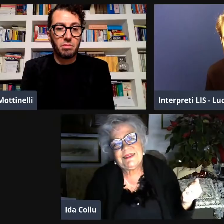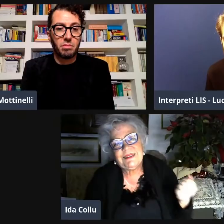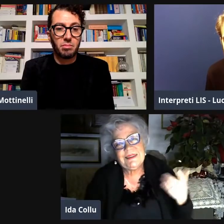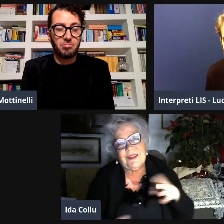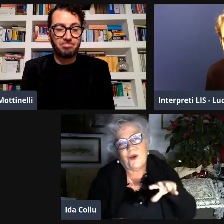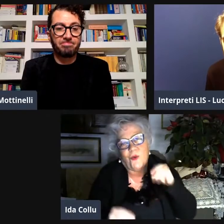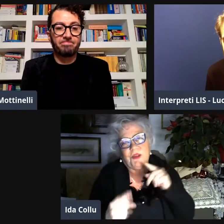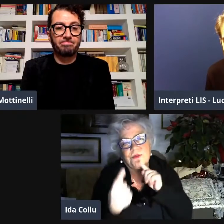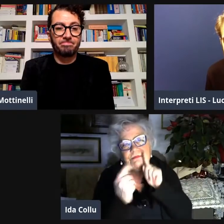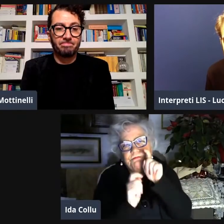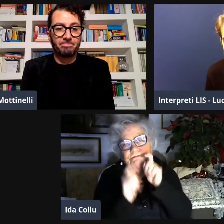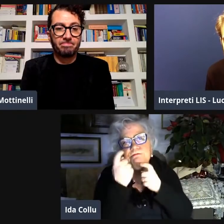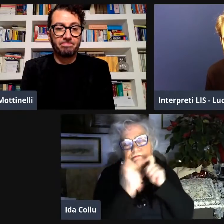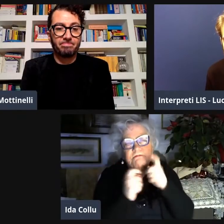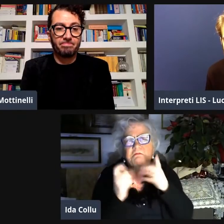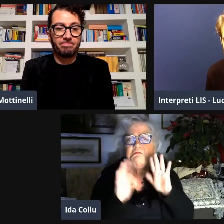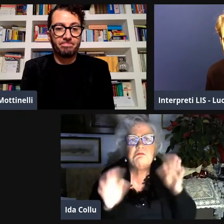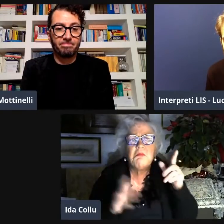presidente